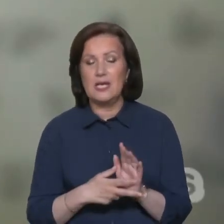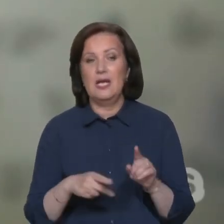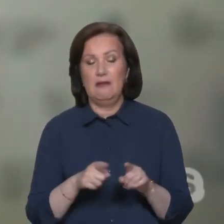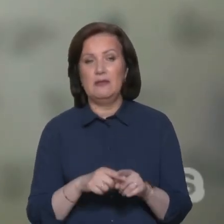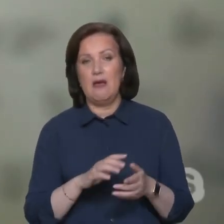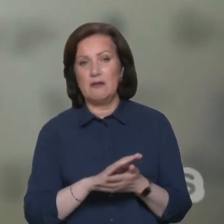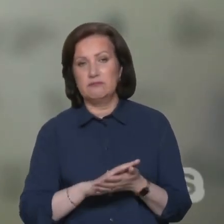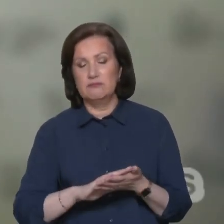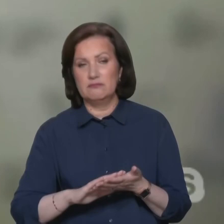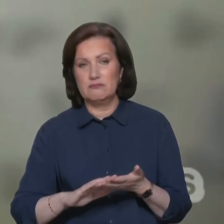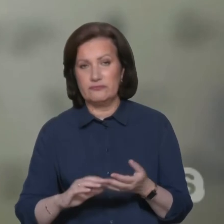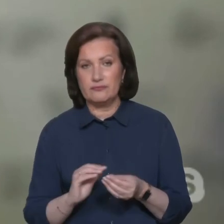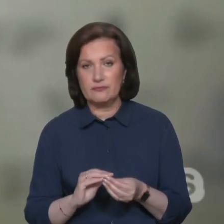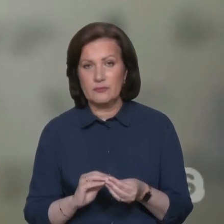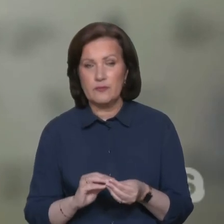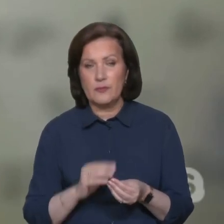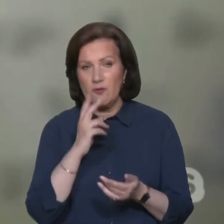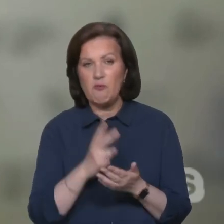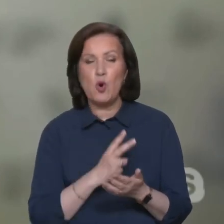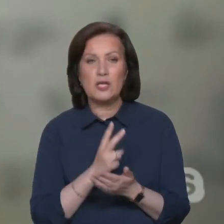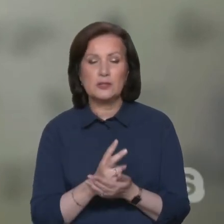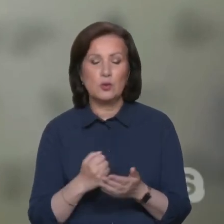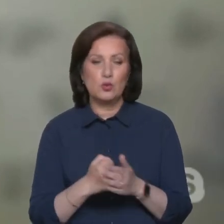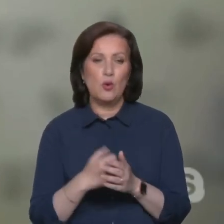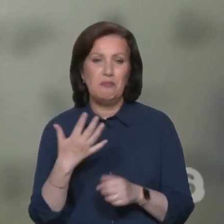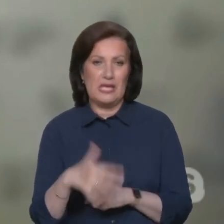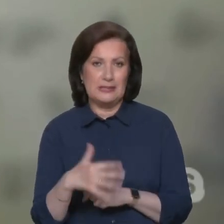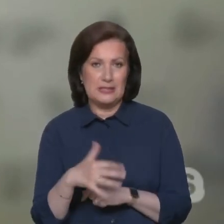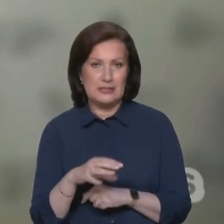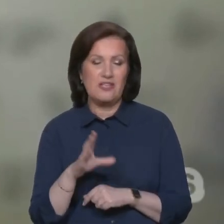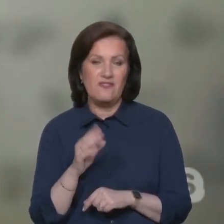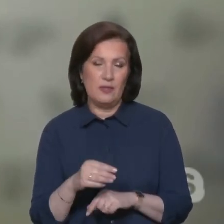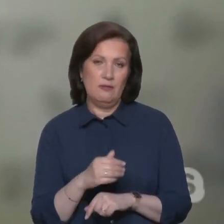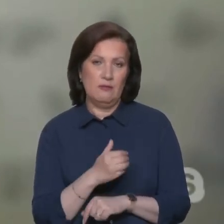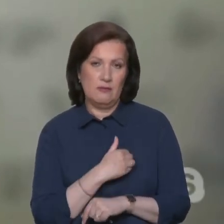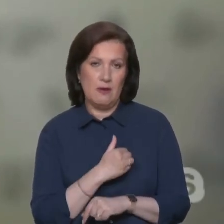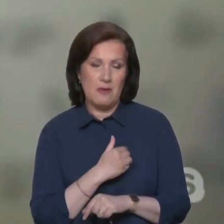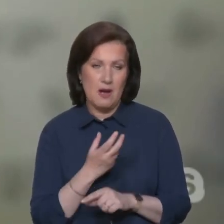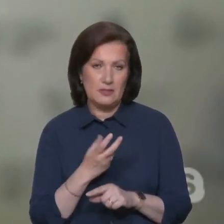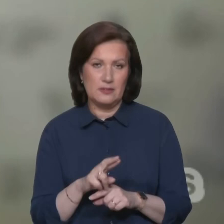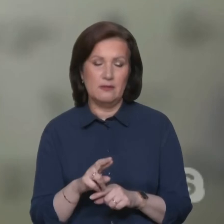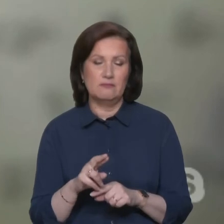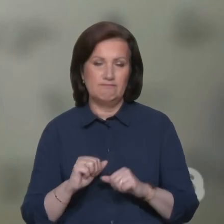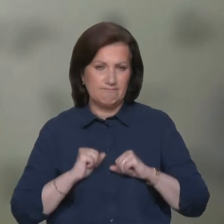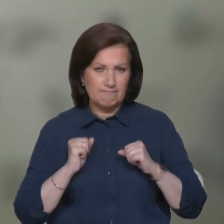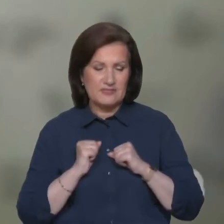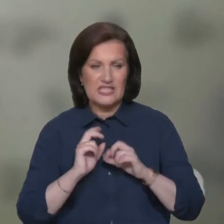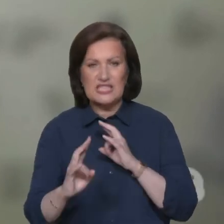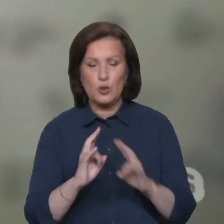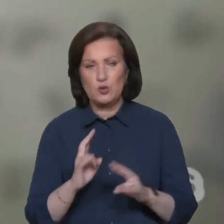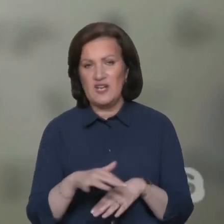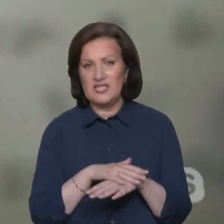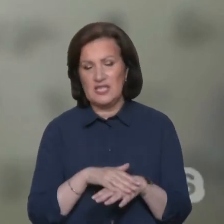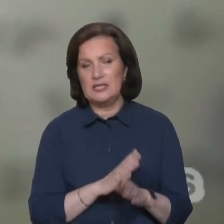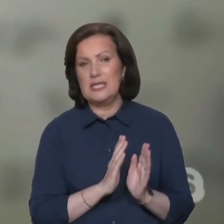тримаючись в показнику до 50, він намагається тероризувати населення досить